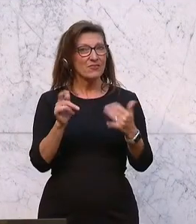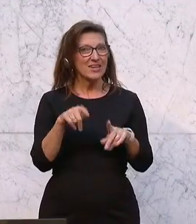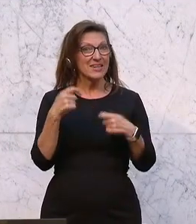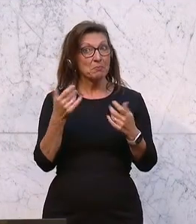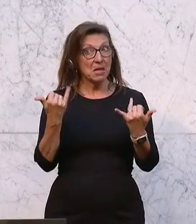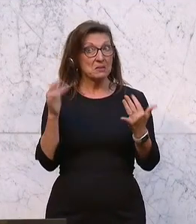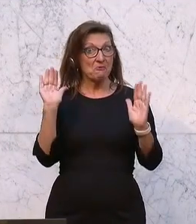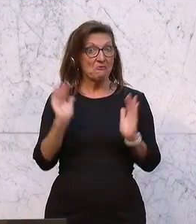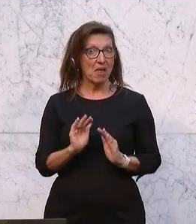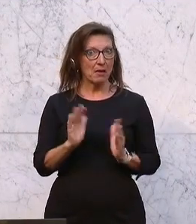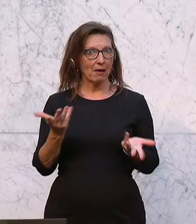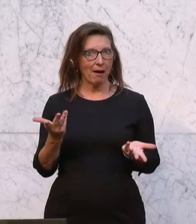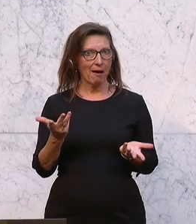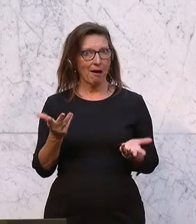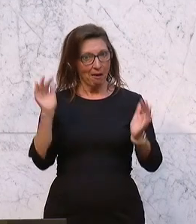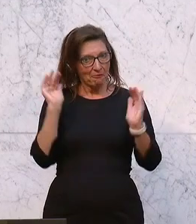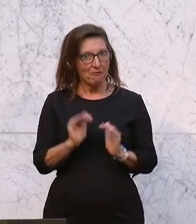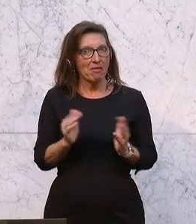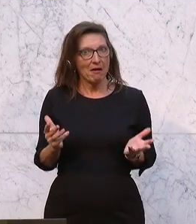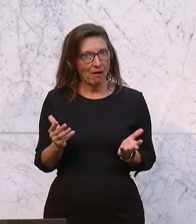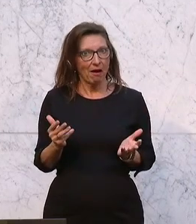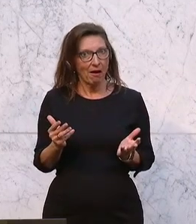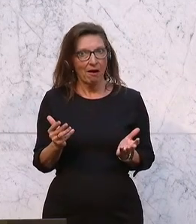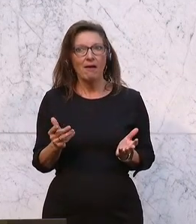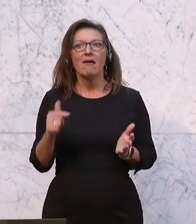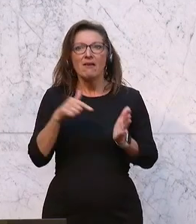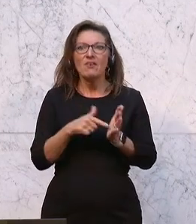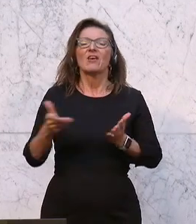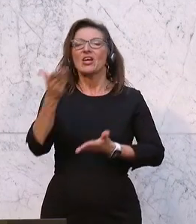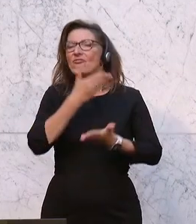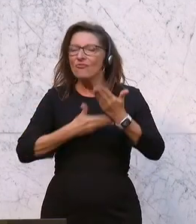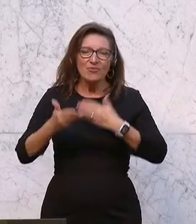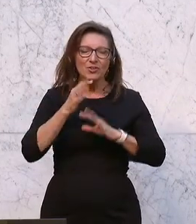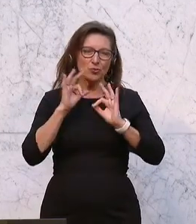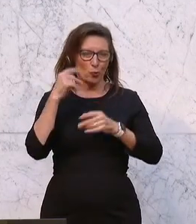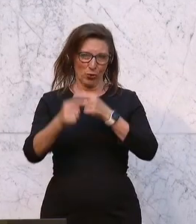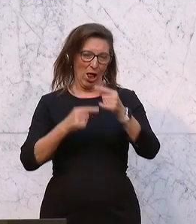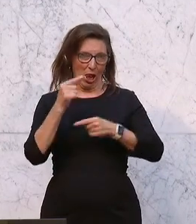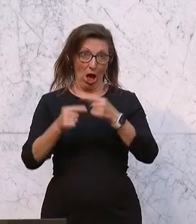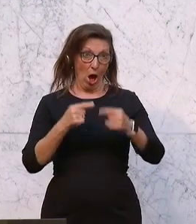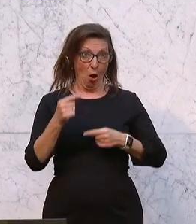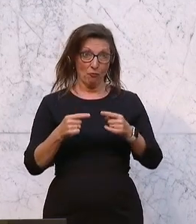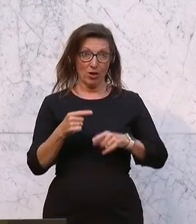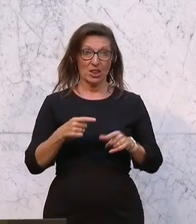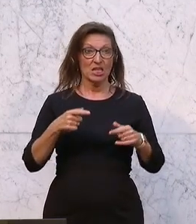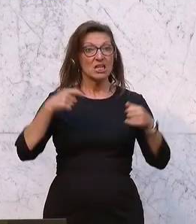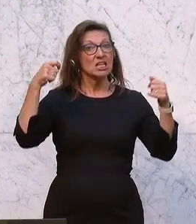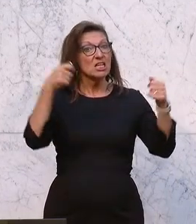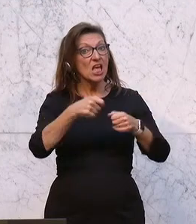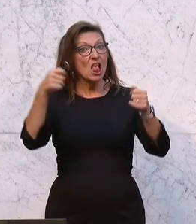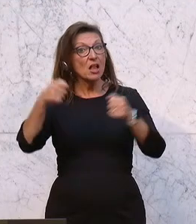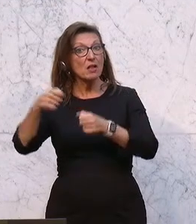zumindest diesem Minus des Abganges? Weil die Konjunktur so gut gegangen ist. Scheinbar waren die ganzen Hilfen auch erfolgreich.